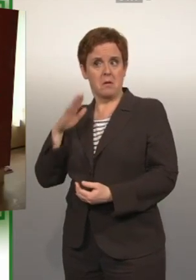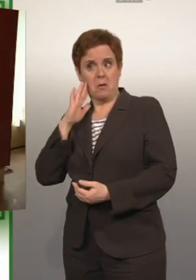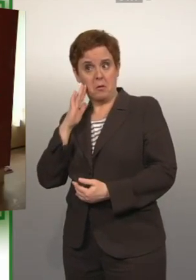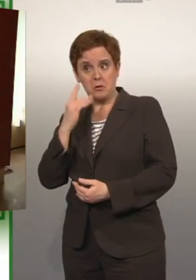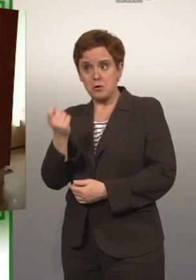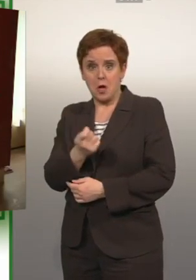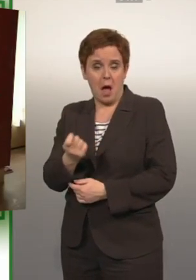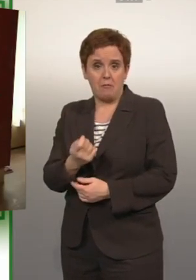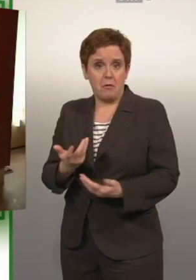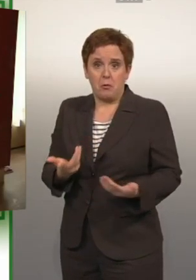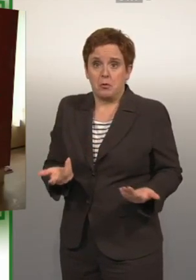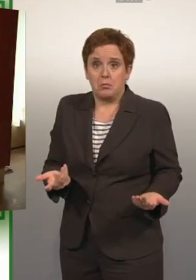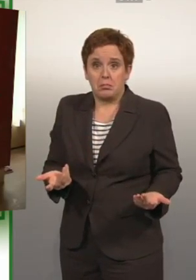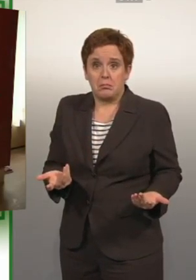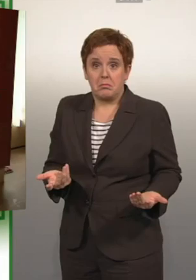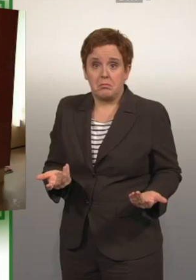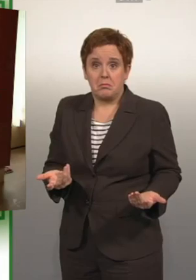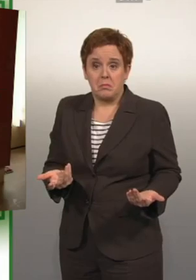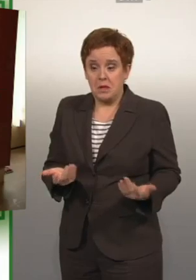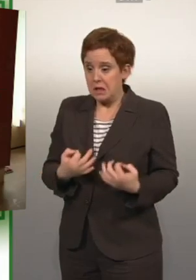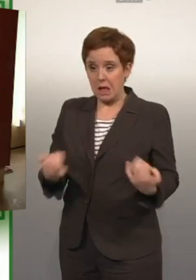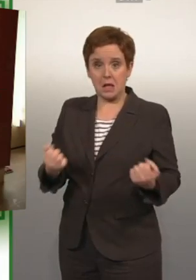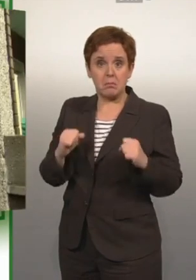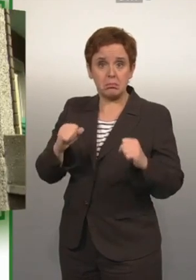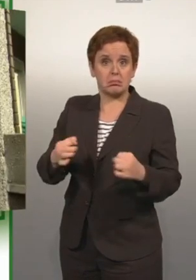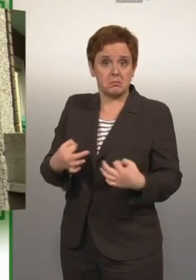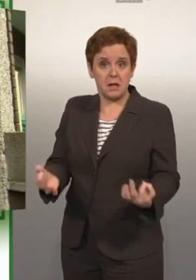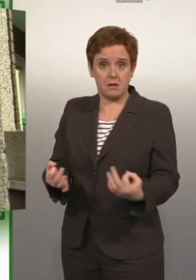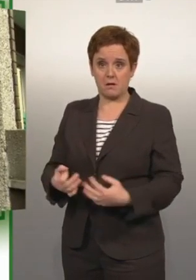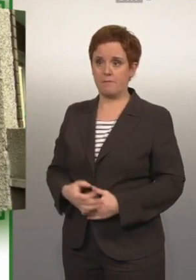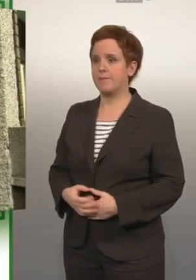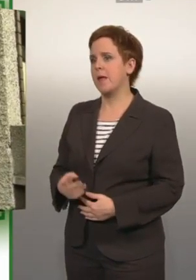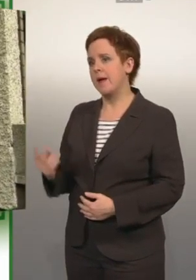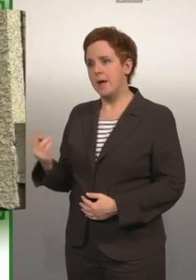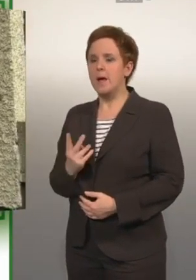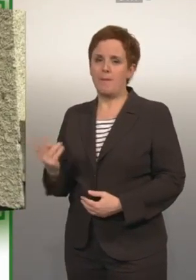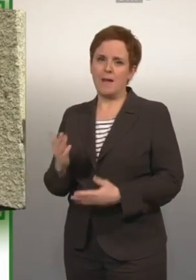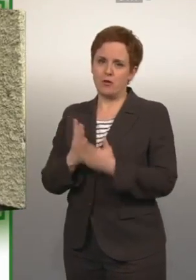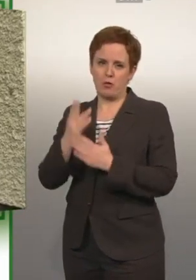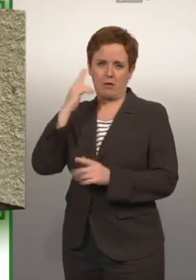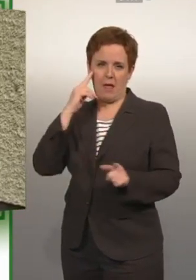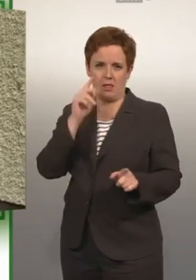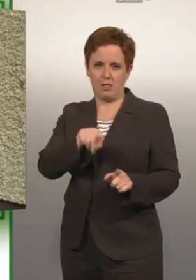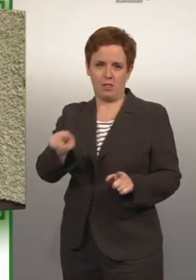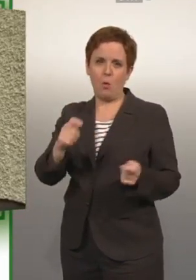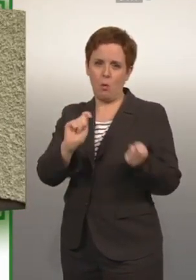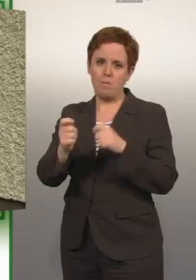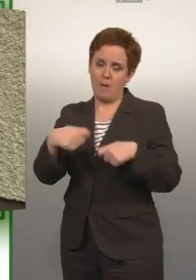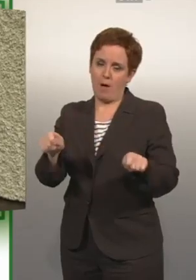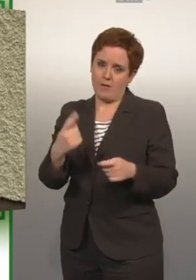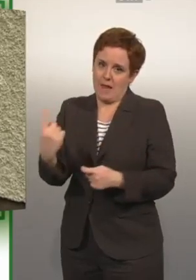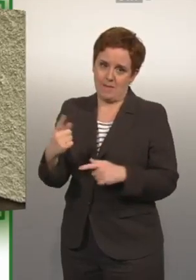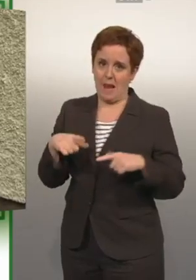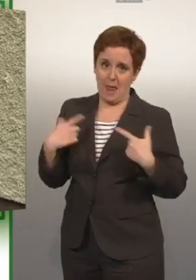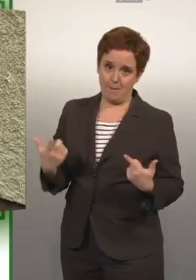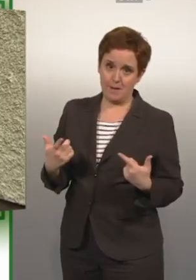eine Strafe sein, aber es wird nichts gemacht. Das Ehepaar hat natürlich selbst Erfahrung mit Umbauten zur Barrierefreiheit,